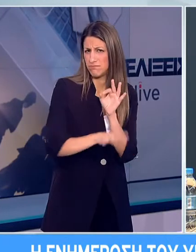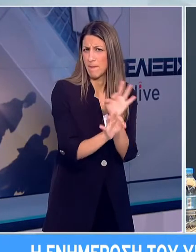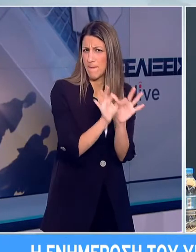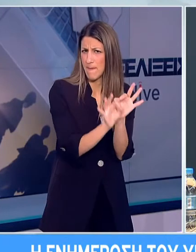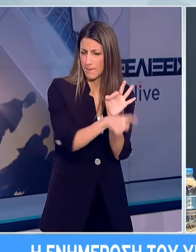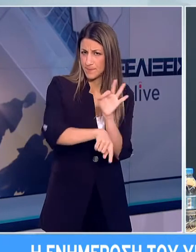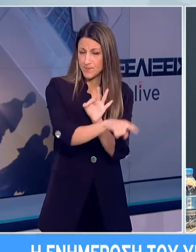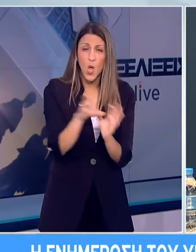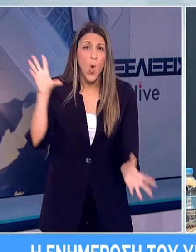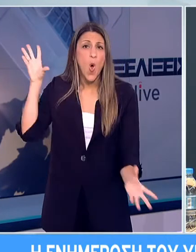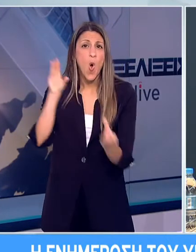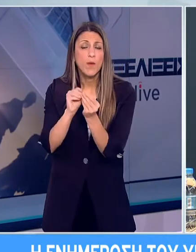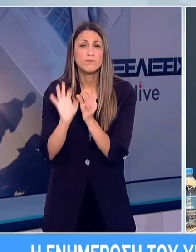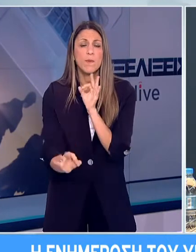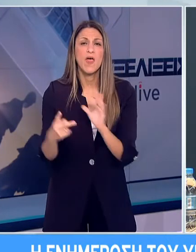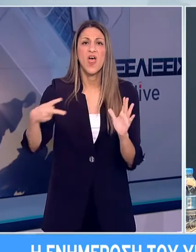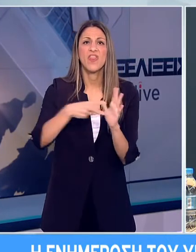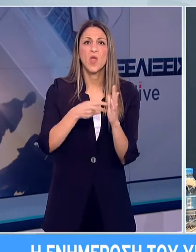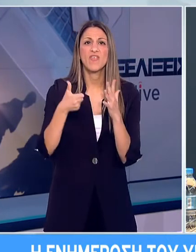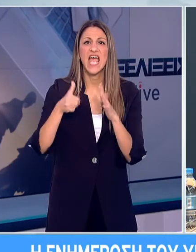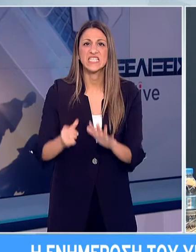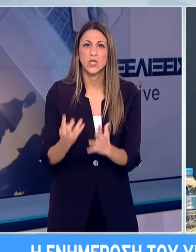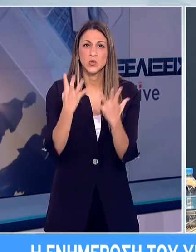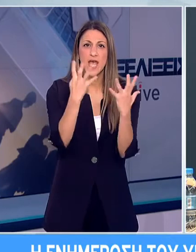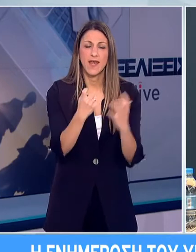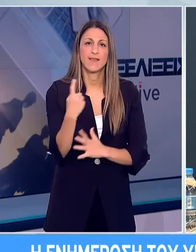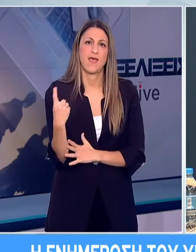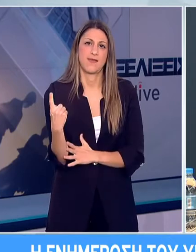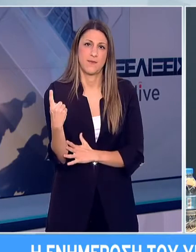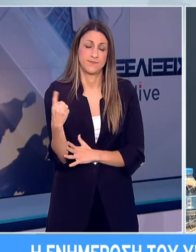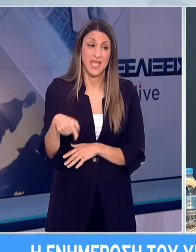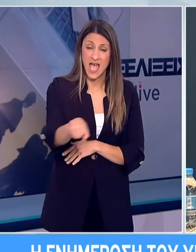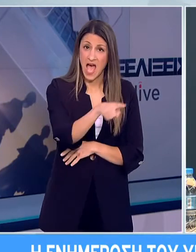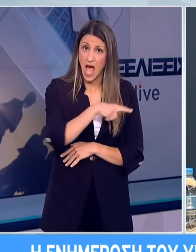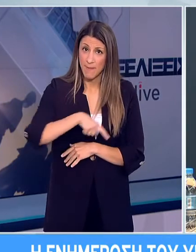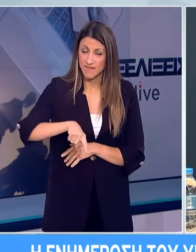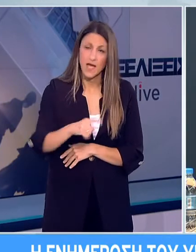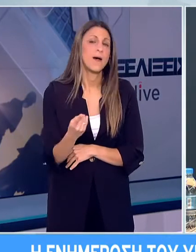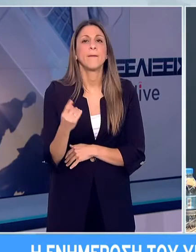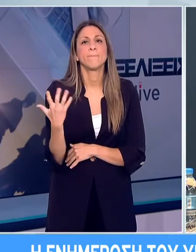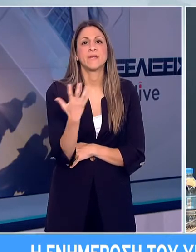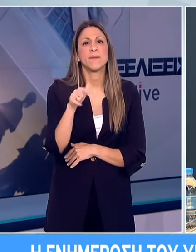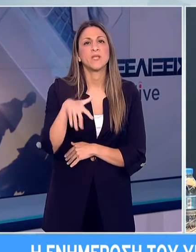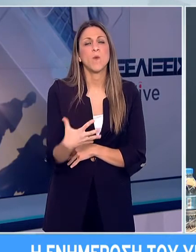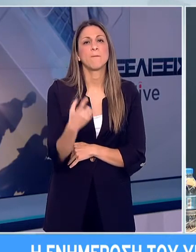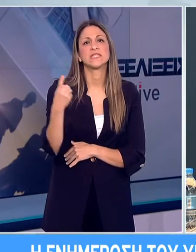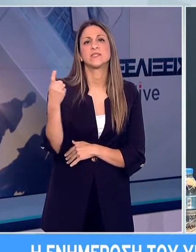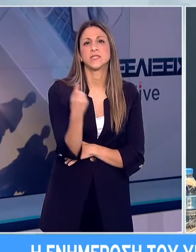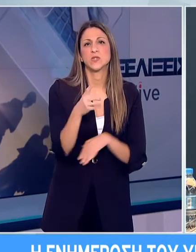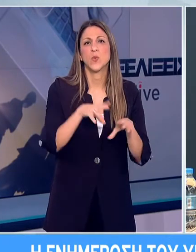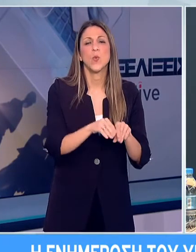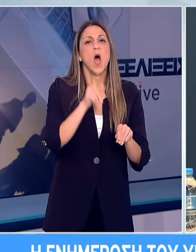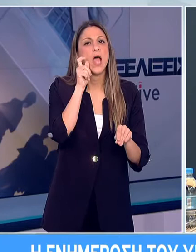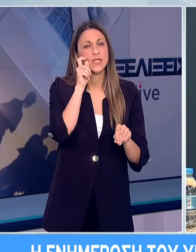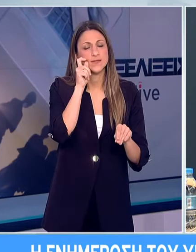Ο συνολικός αριθμός των κρούσματων είναι 2.691, εκ των οποίων το 55,5% αφορά